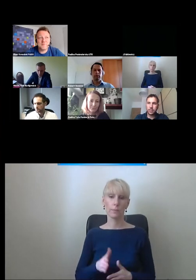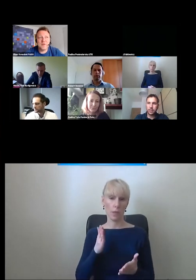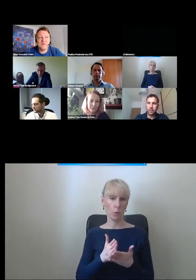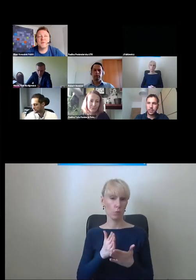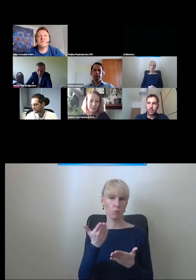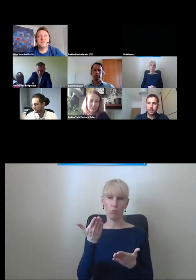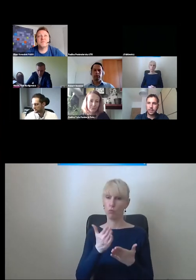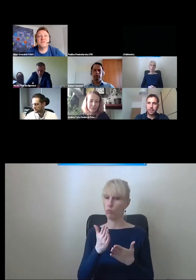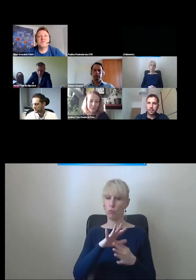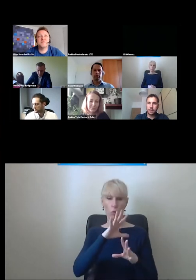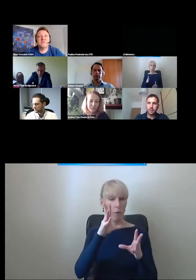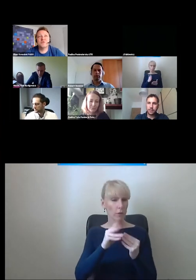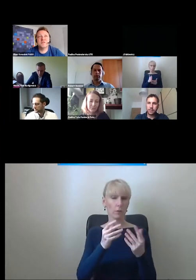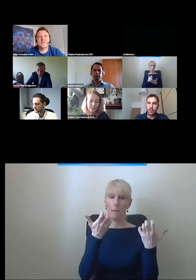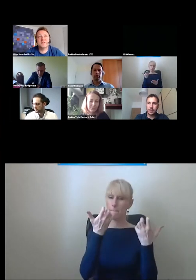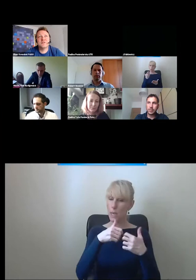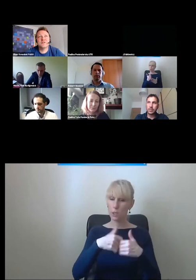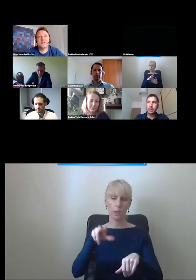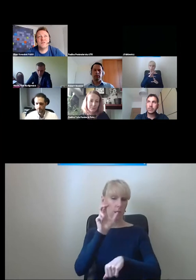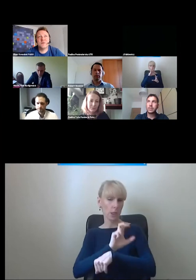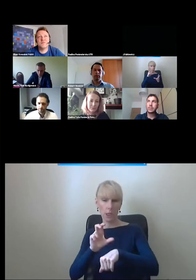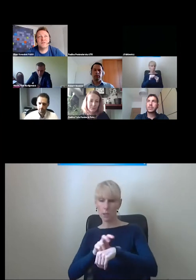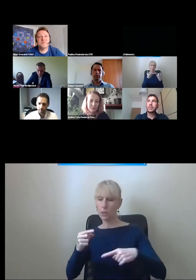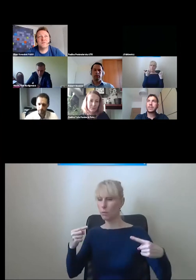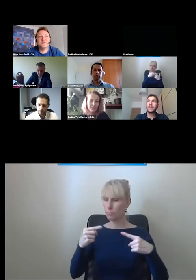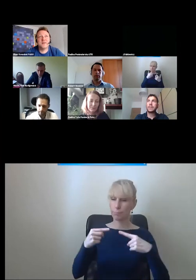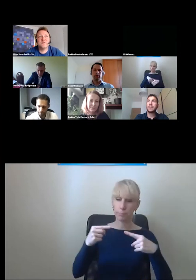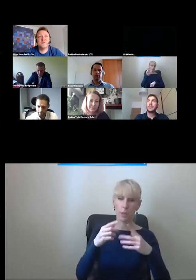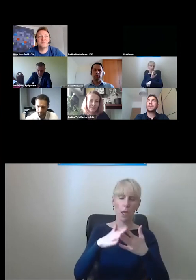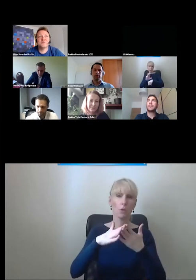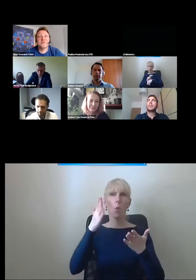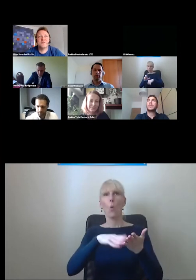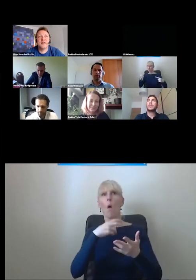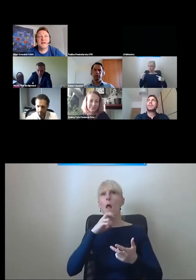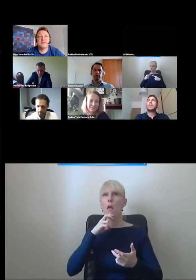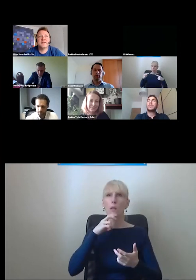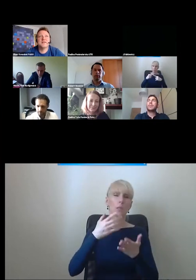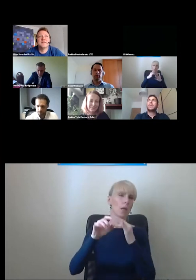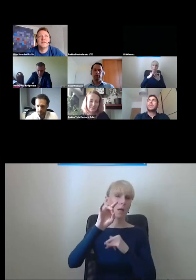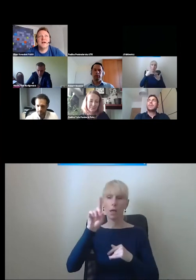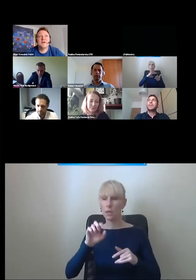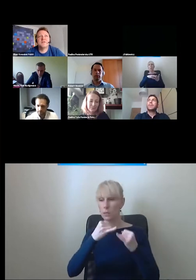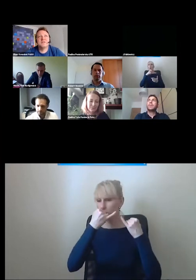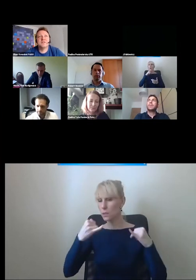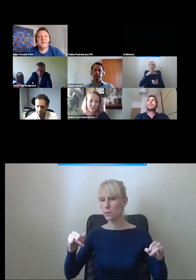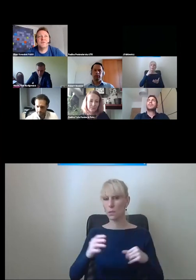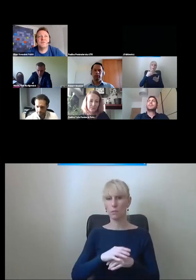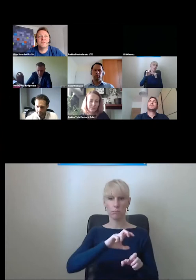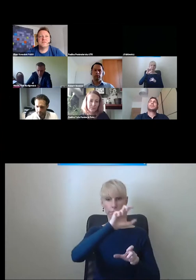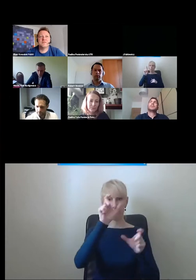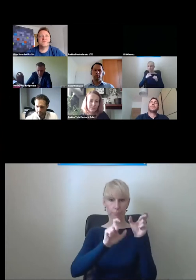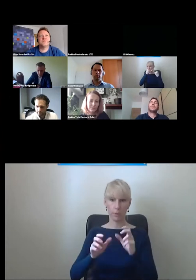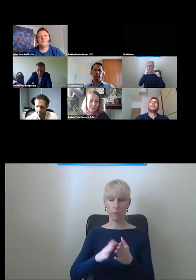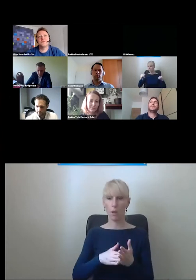dopasowaliśmy się do wszystkich urządzeń technicznych, opanowaliśmy, którędy będą szły instalacje, a na koniec zaczynamy